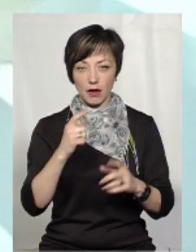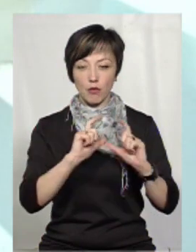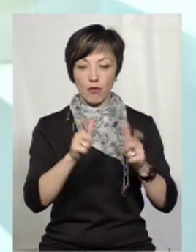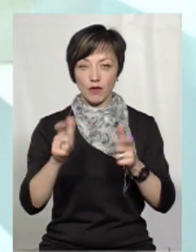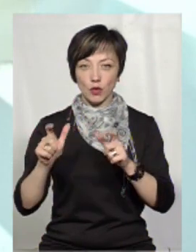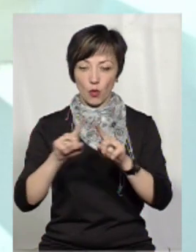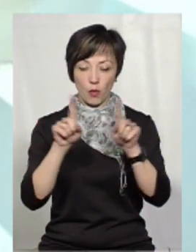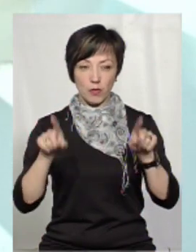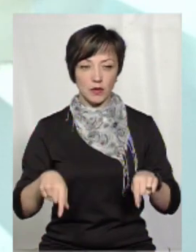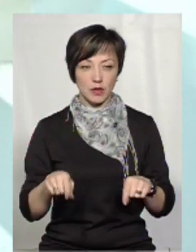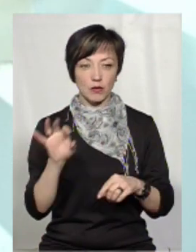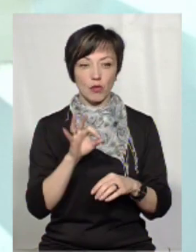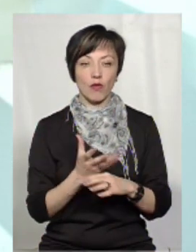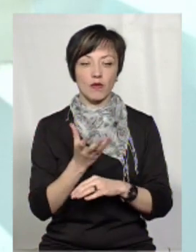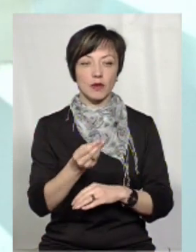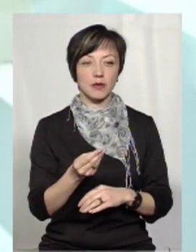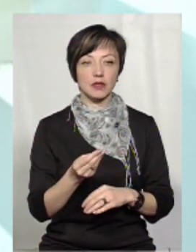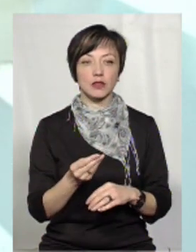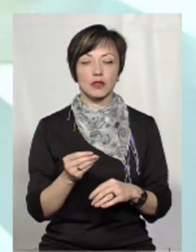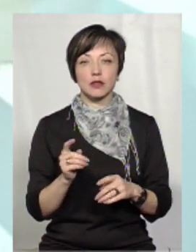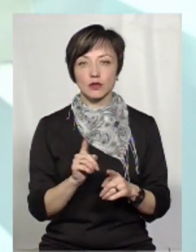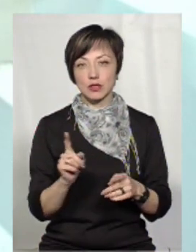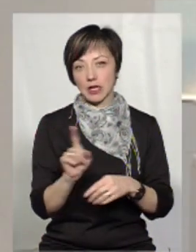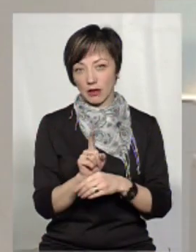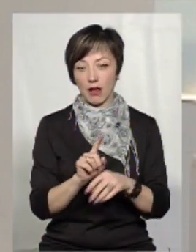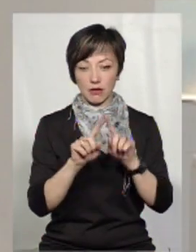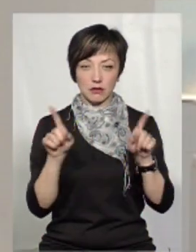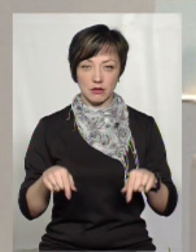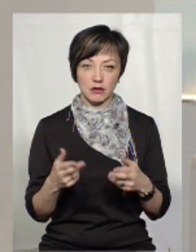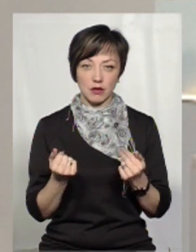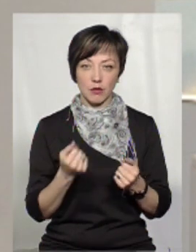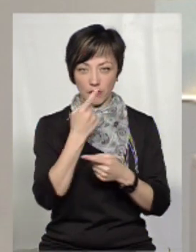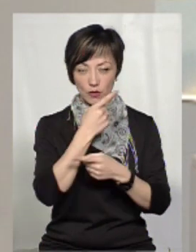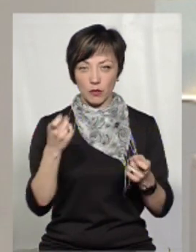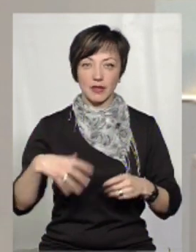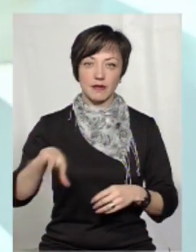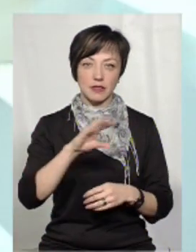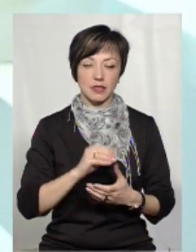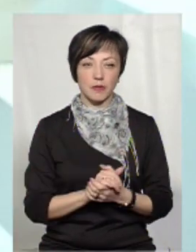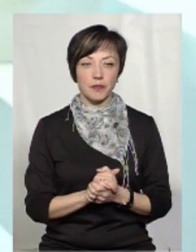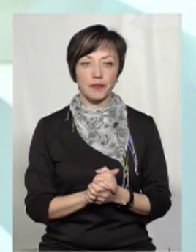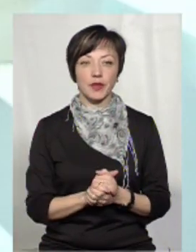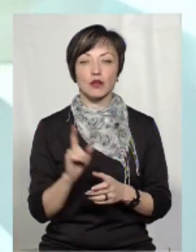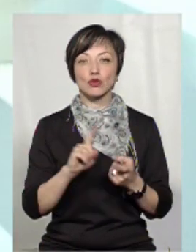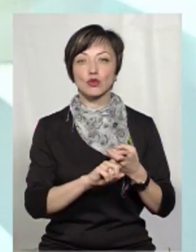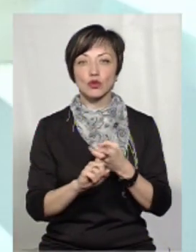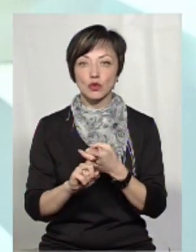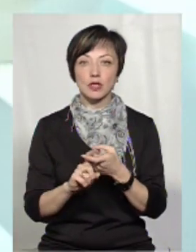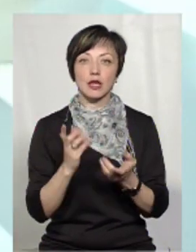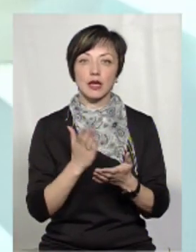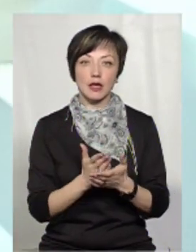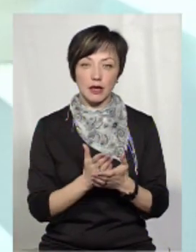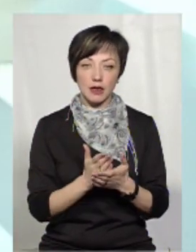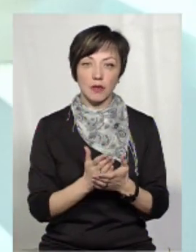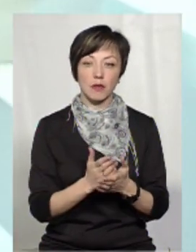повідомлення про виплату. Те, що доставили. Просто стандартні? Стандартні повідомлення для всіх. Так, що стосується, понятно,